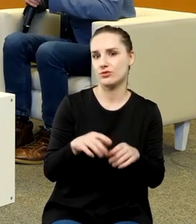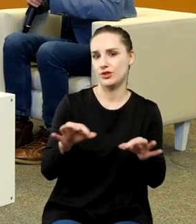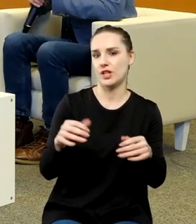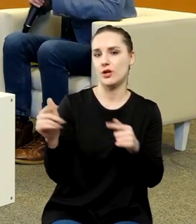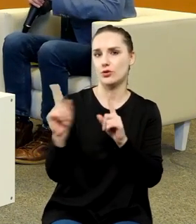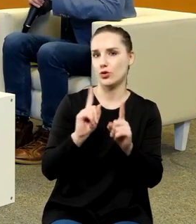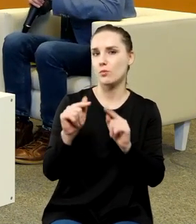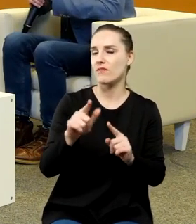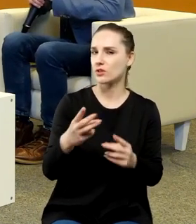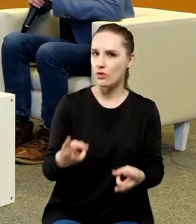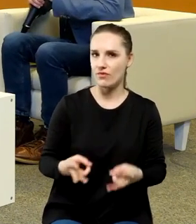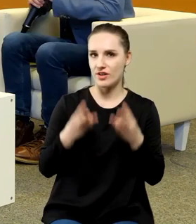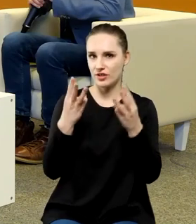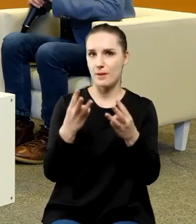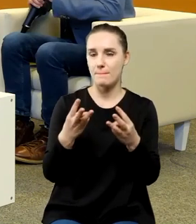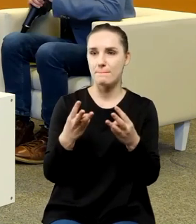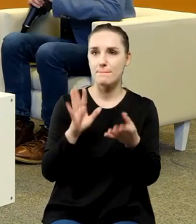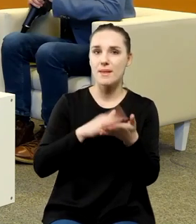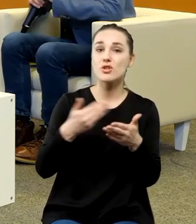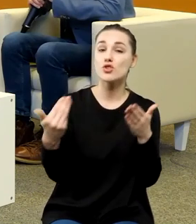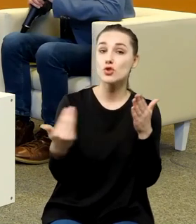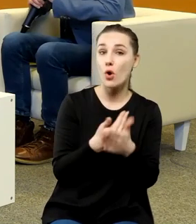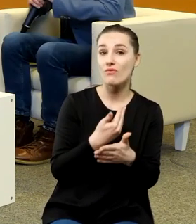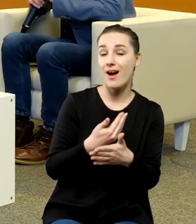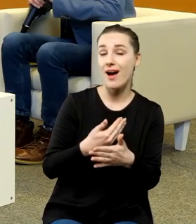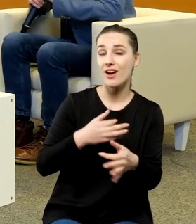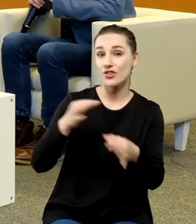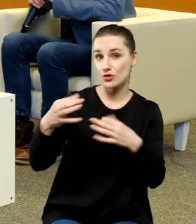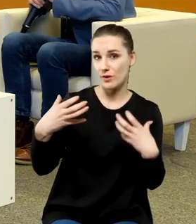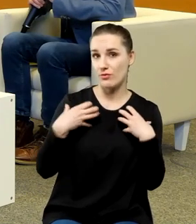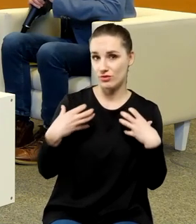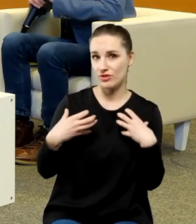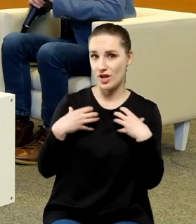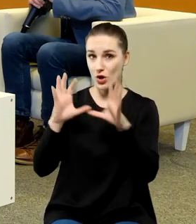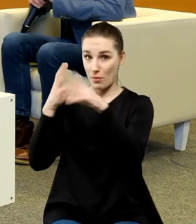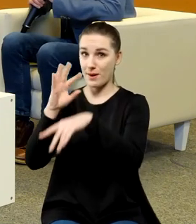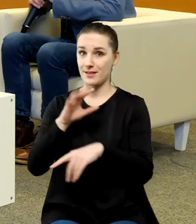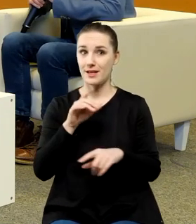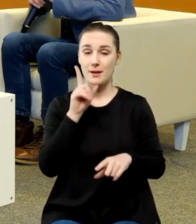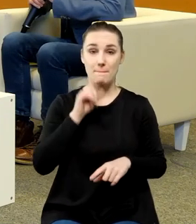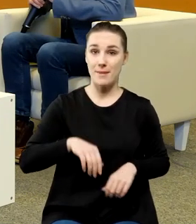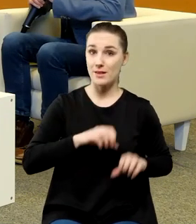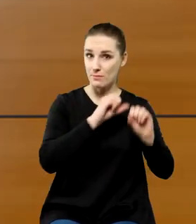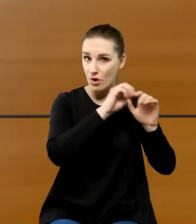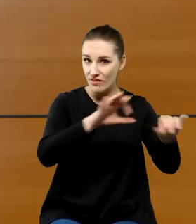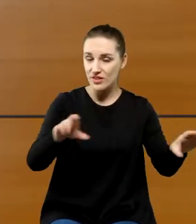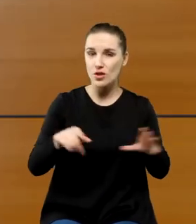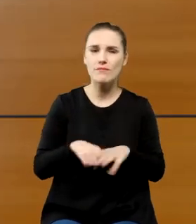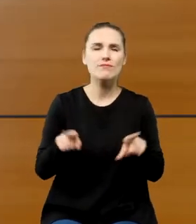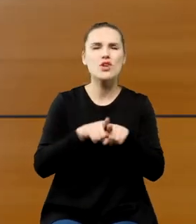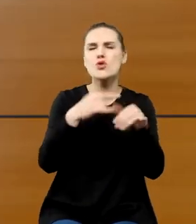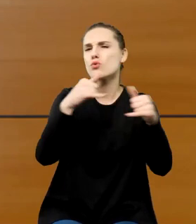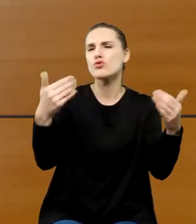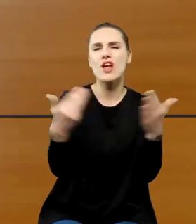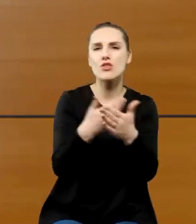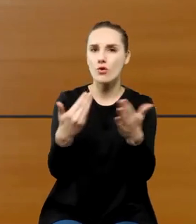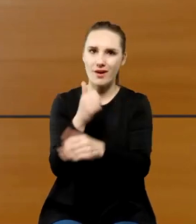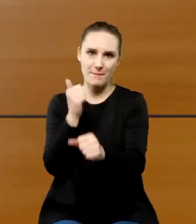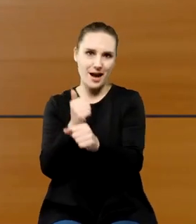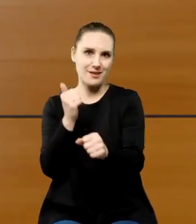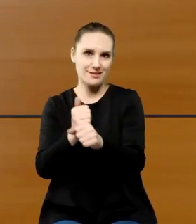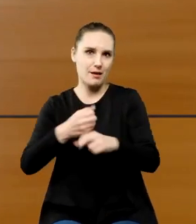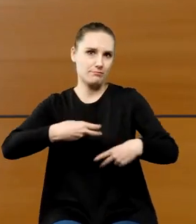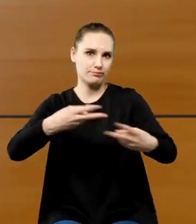tak jak i Pana nowa biografia Kopernika jak i różne nowe prace które się pojawiają